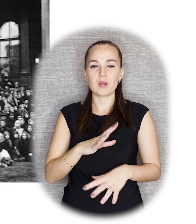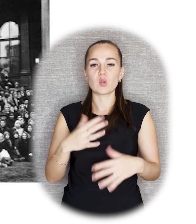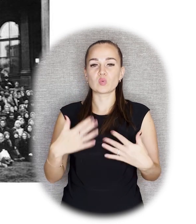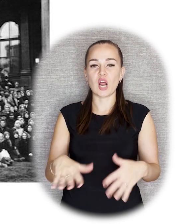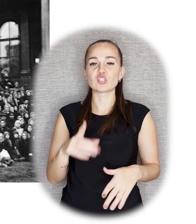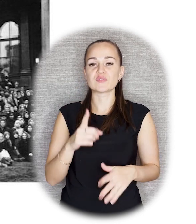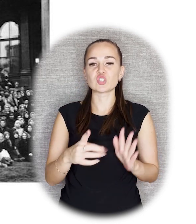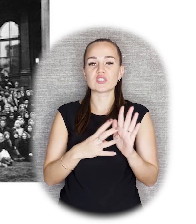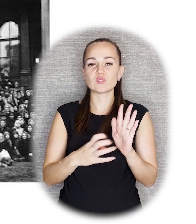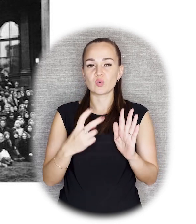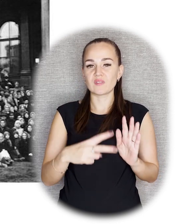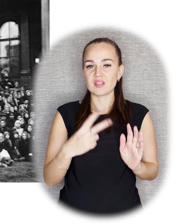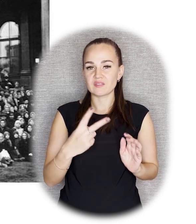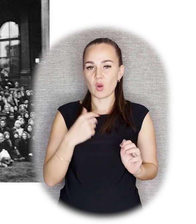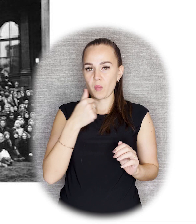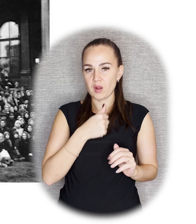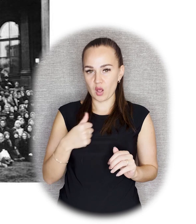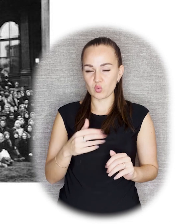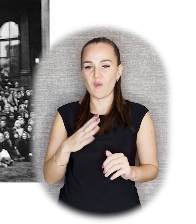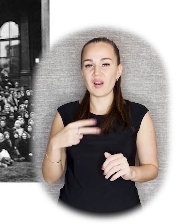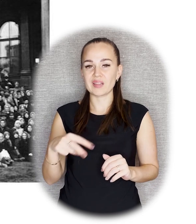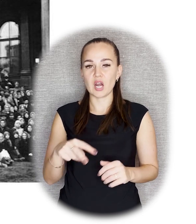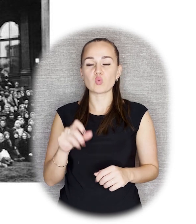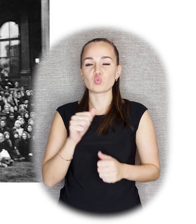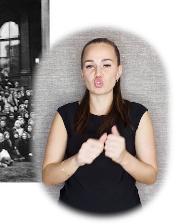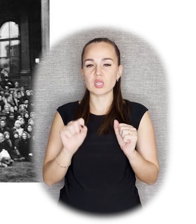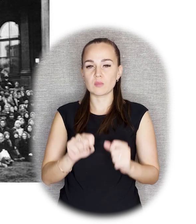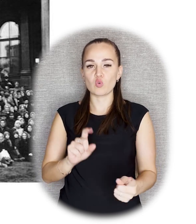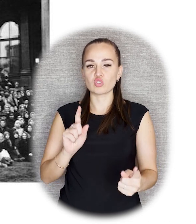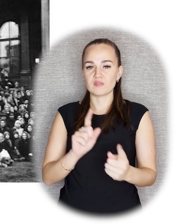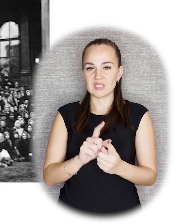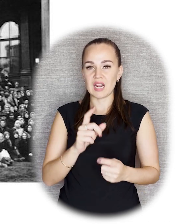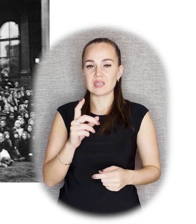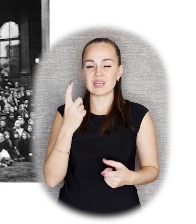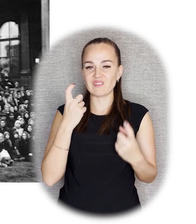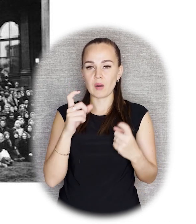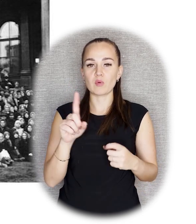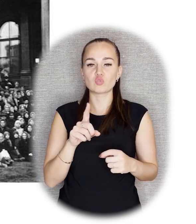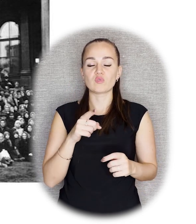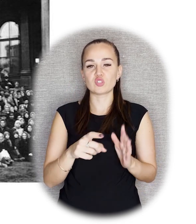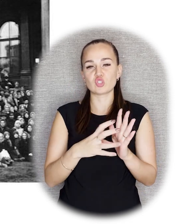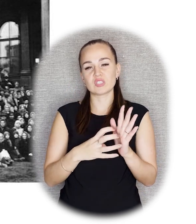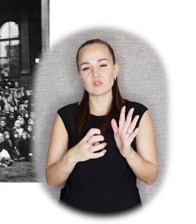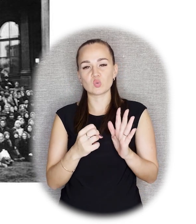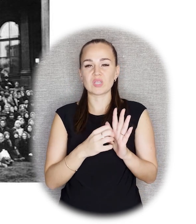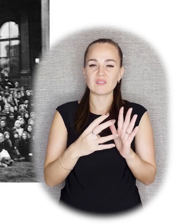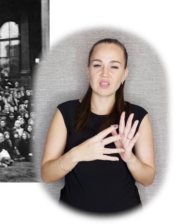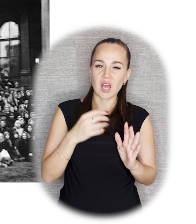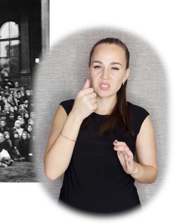1922 году. Очень часто можно в литературе встретить информацию о том, что он был утрачен уже в 1919.